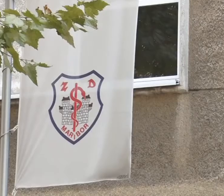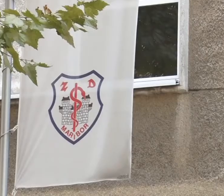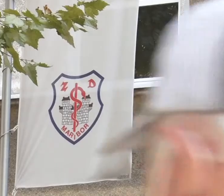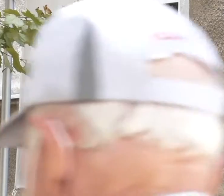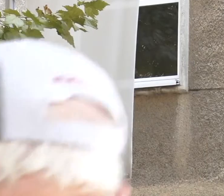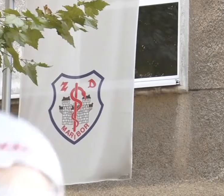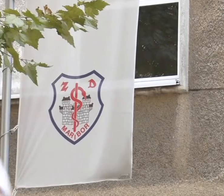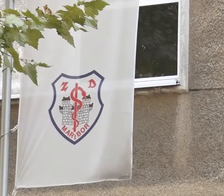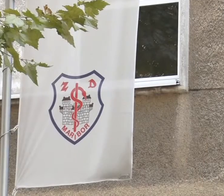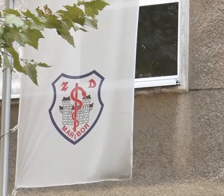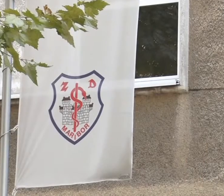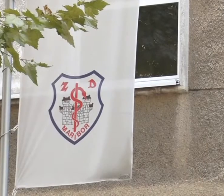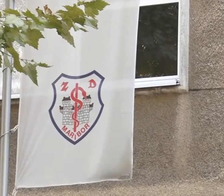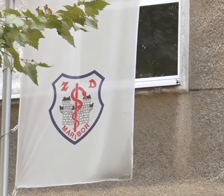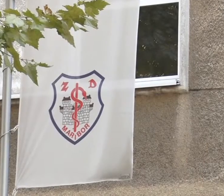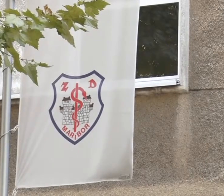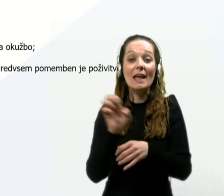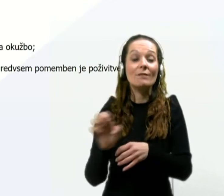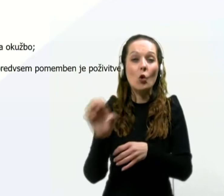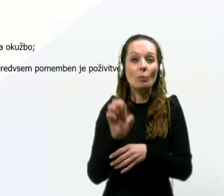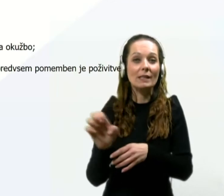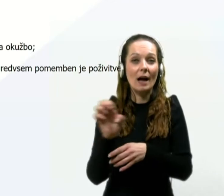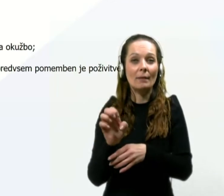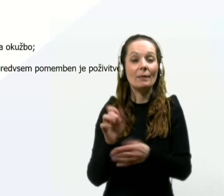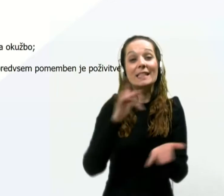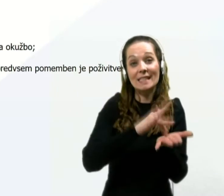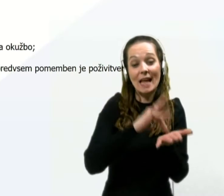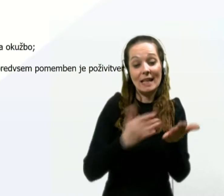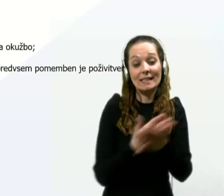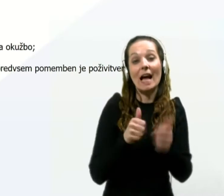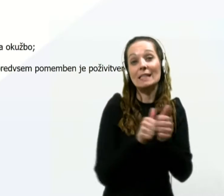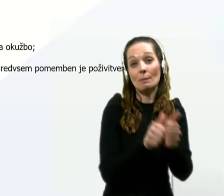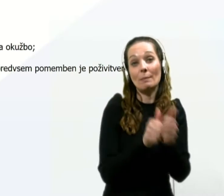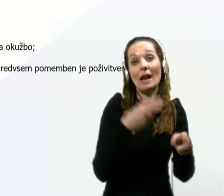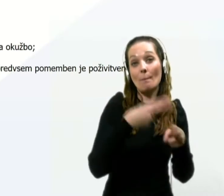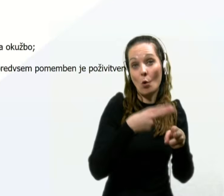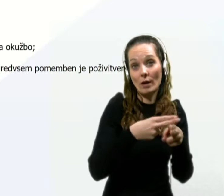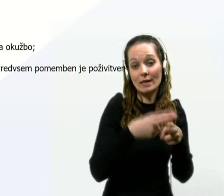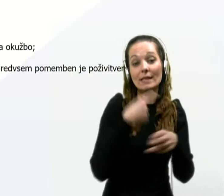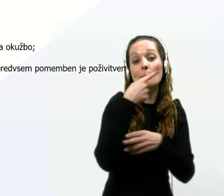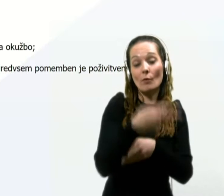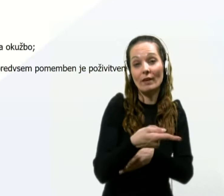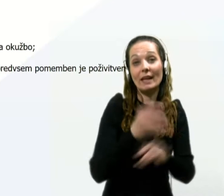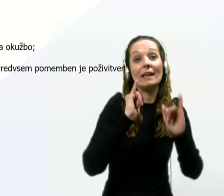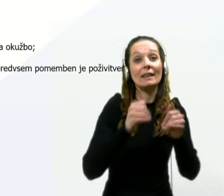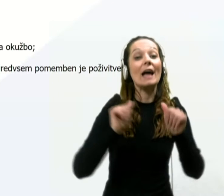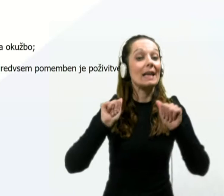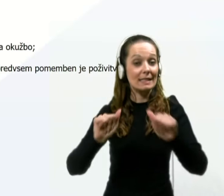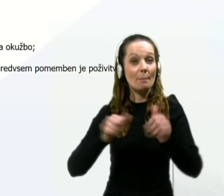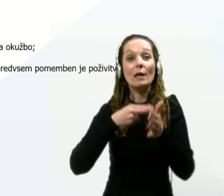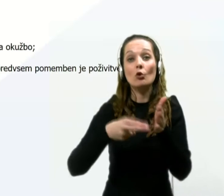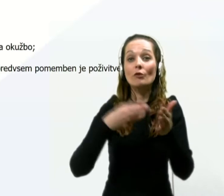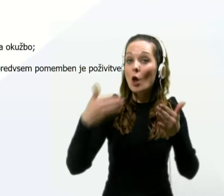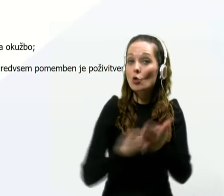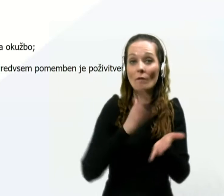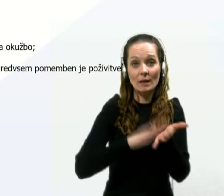koronavirusom v svetu, v Evropi in v Sloveniji. Evropski centr za spremljanje bolezni navaja, da je stabilno število